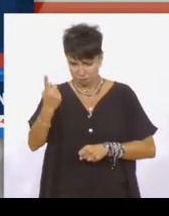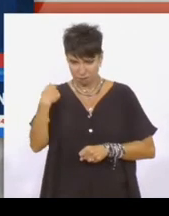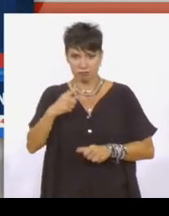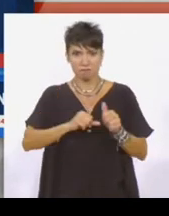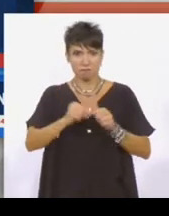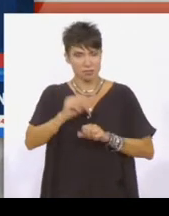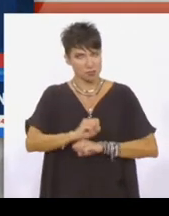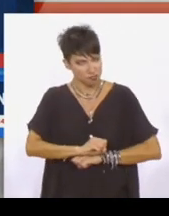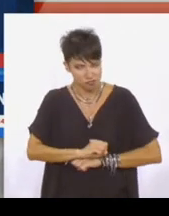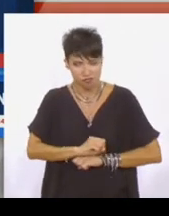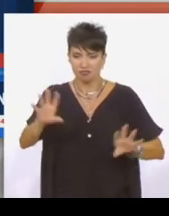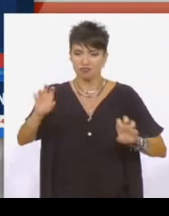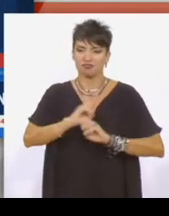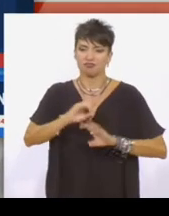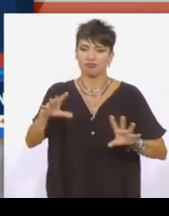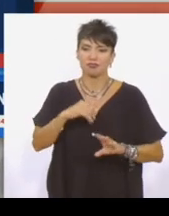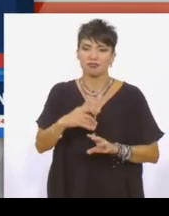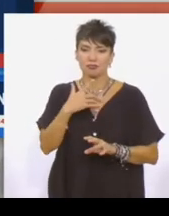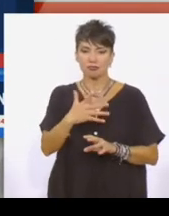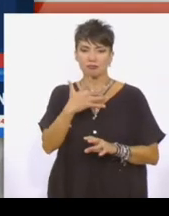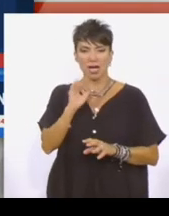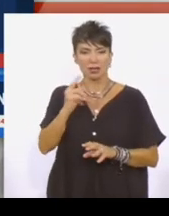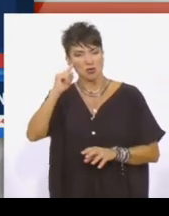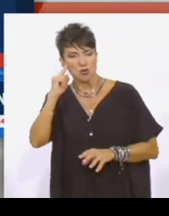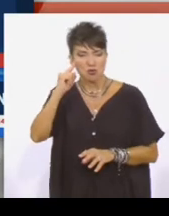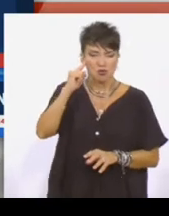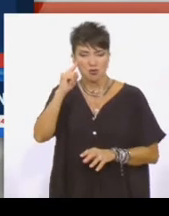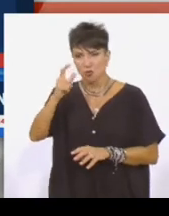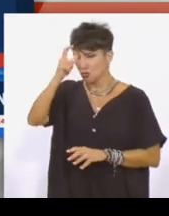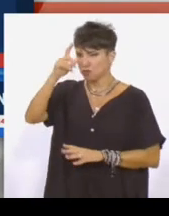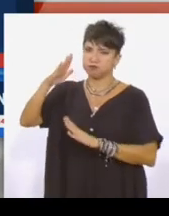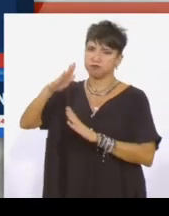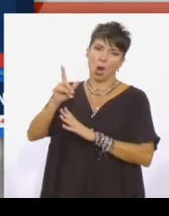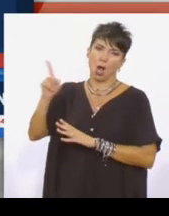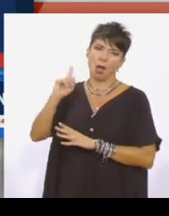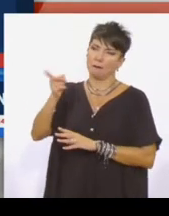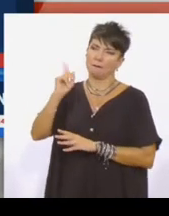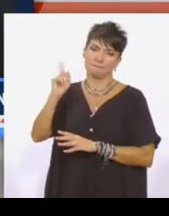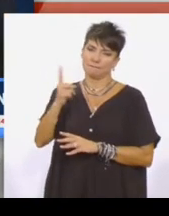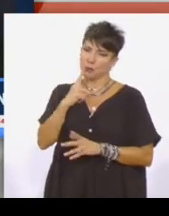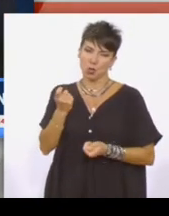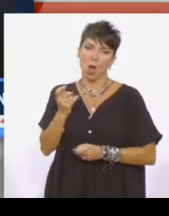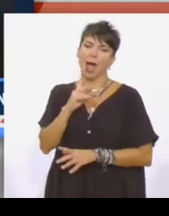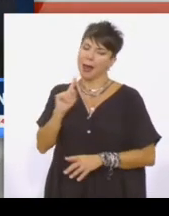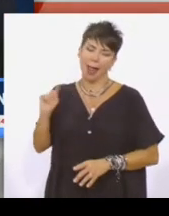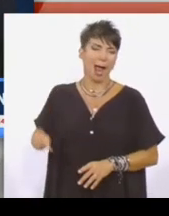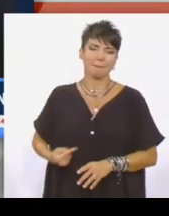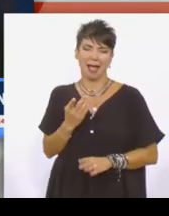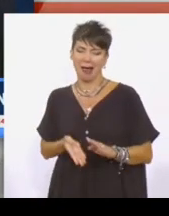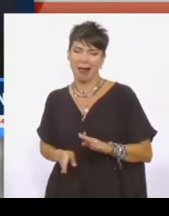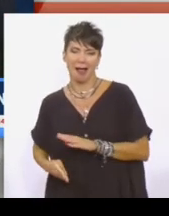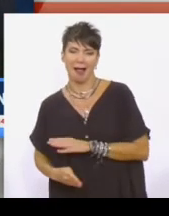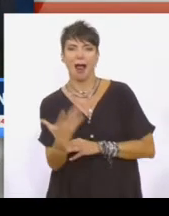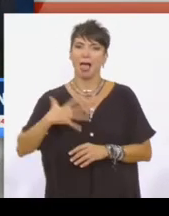μήνες, μάλιστα είχαμε στυλιτεύσει την κουτοπονηριά του Ερντογάν. Και λέγαμε ότι το κάνει για να αποτυμπήσω πόρτα,